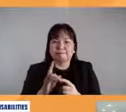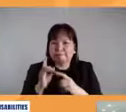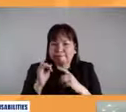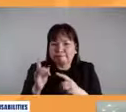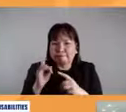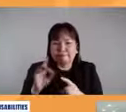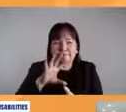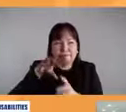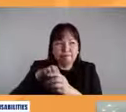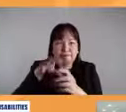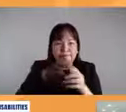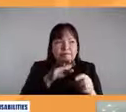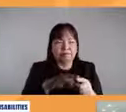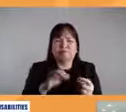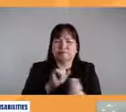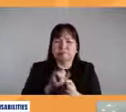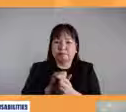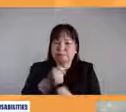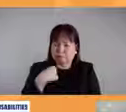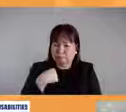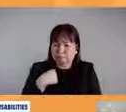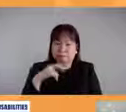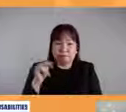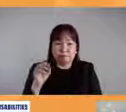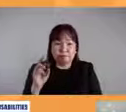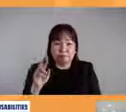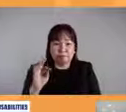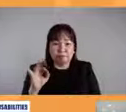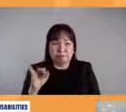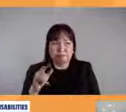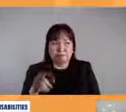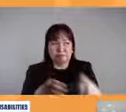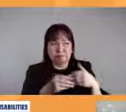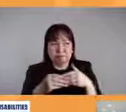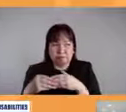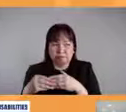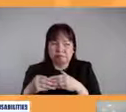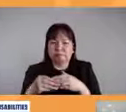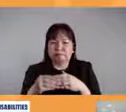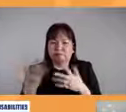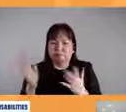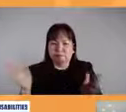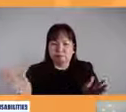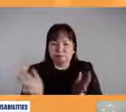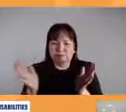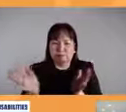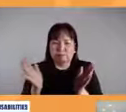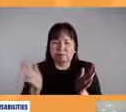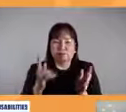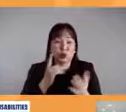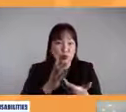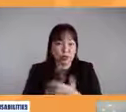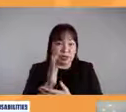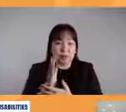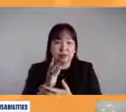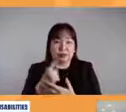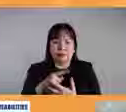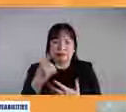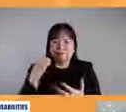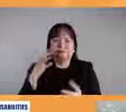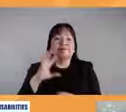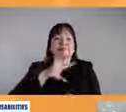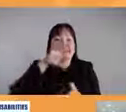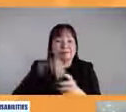Isa kami sa nangunguna para isulong ang karapatan na makilahok